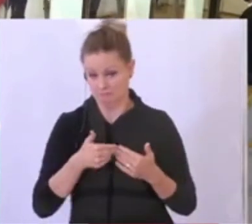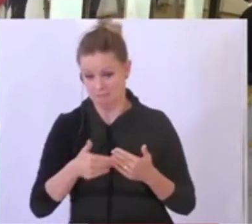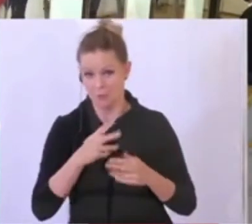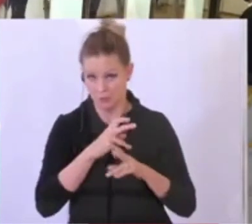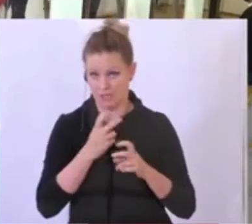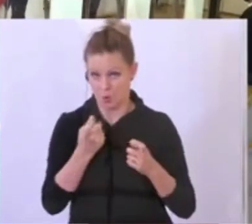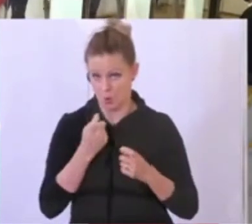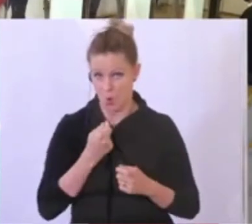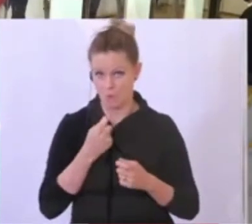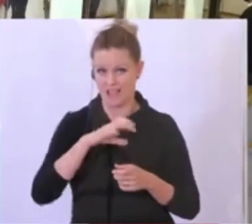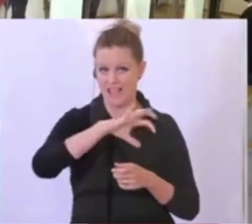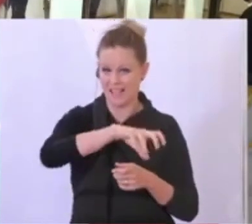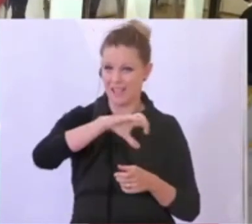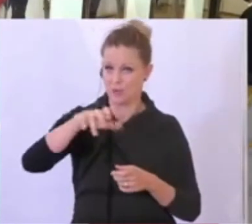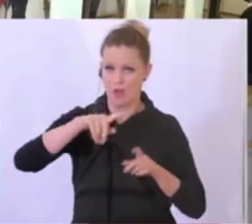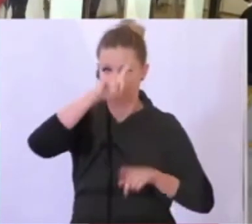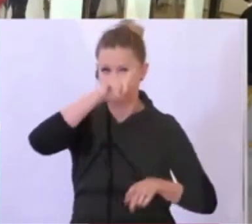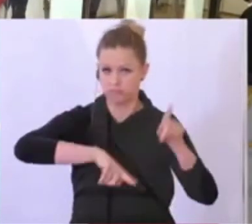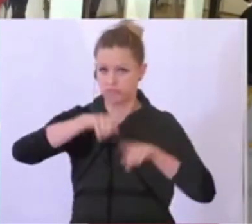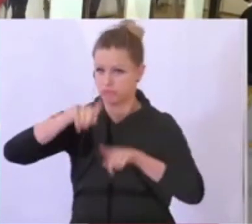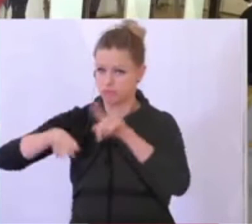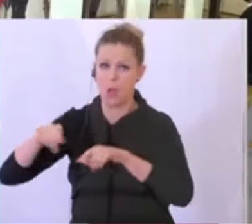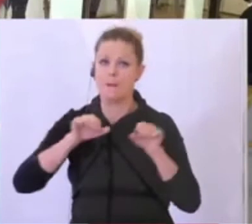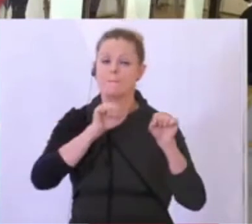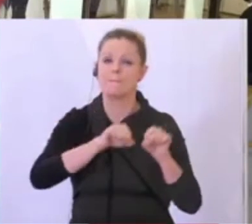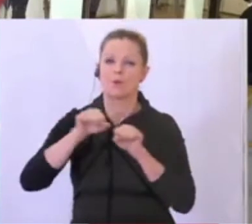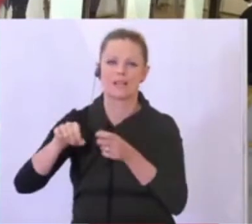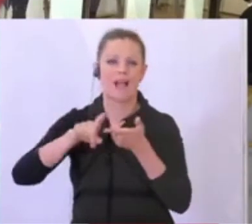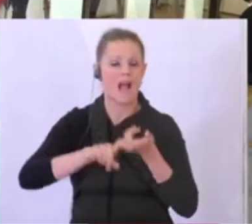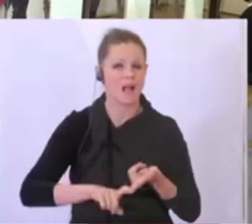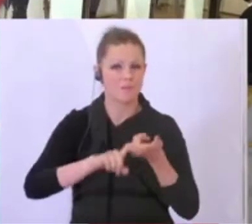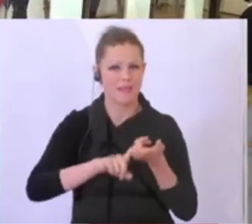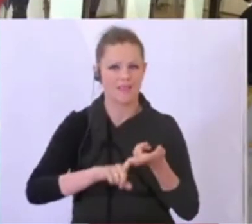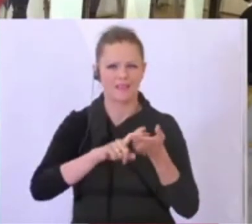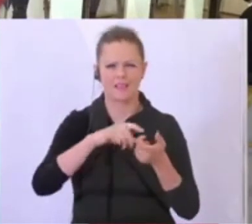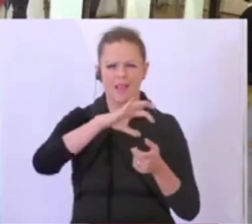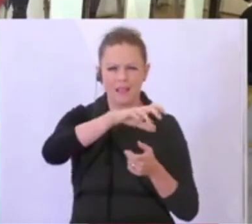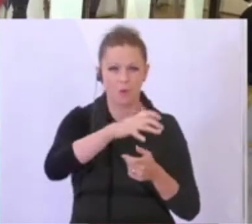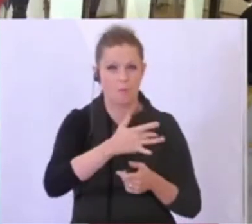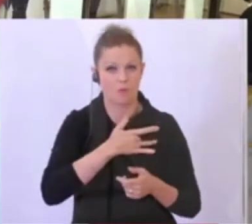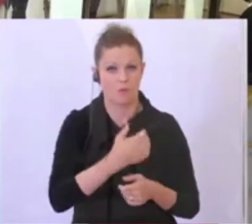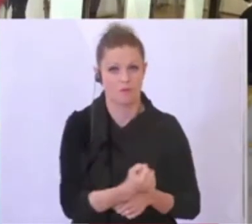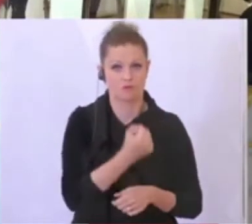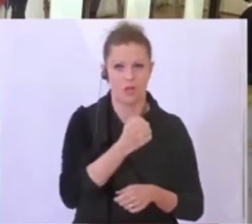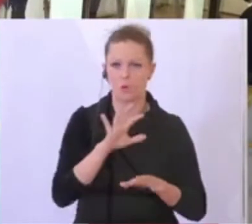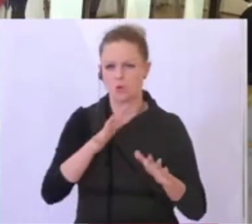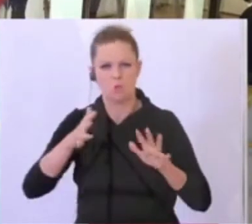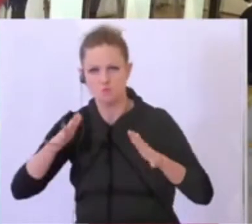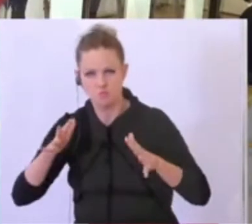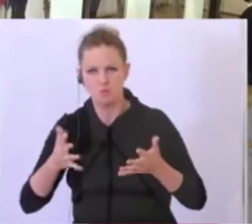nächster Zeit, dass man die regional unterschiedlich machen kann. Je nachdem, wie sehr einzelne Regionen betroffen noch sind vom